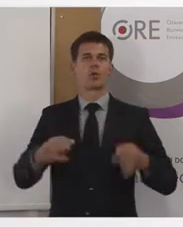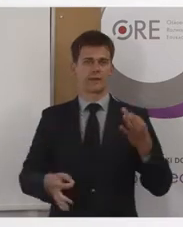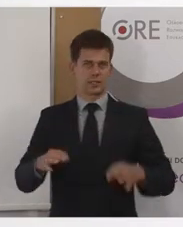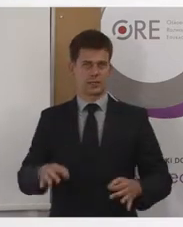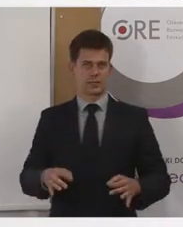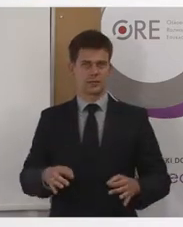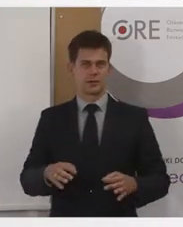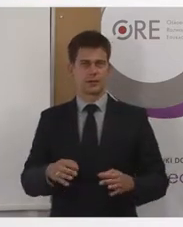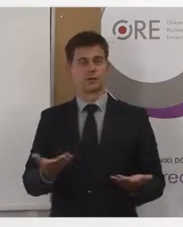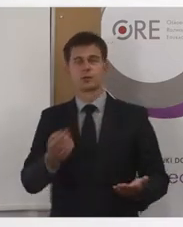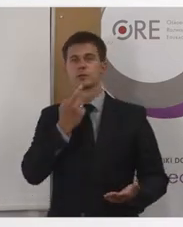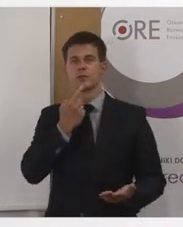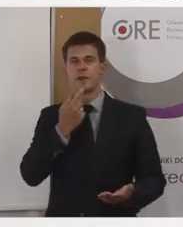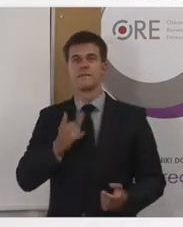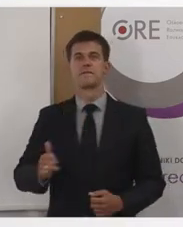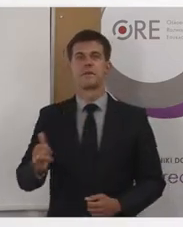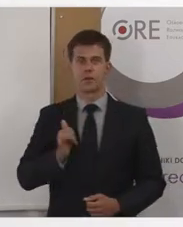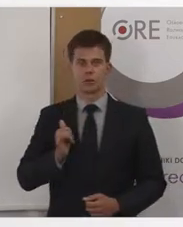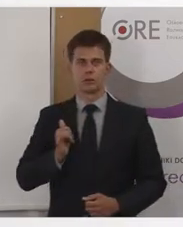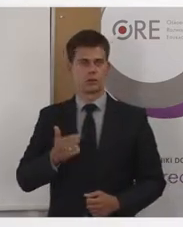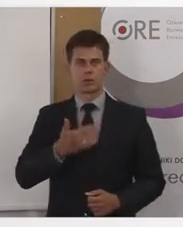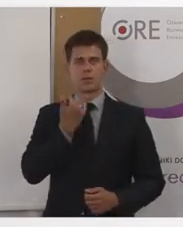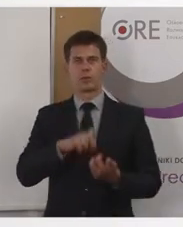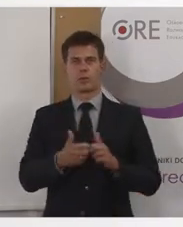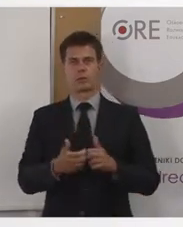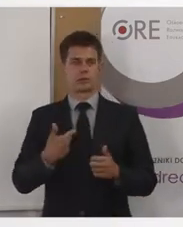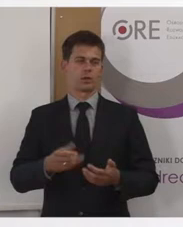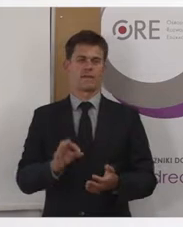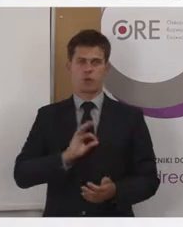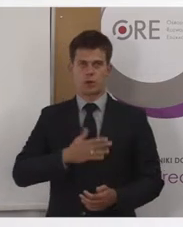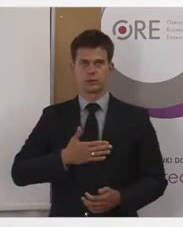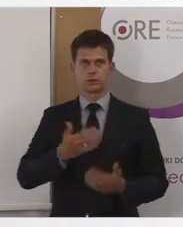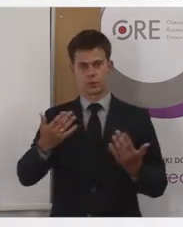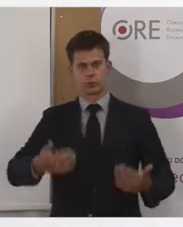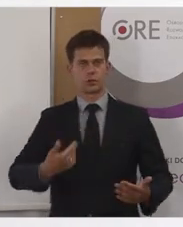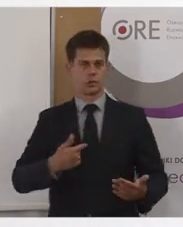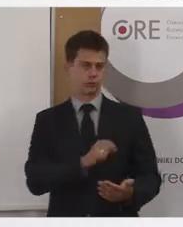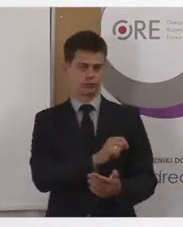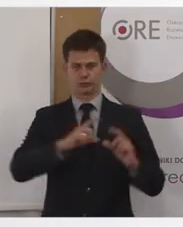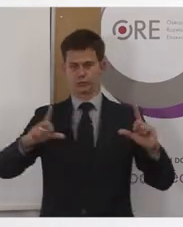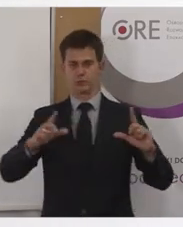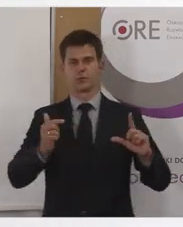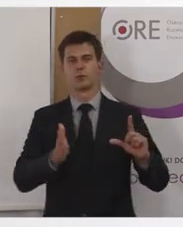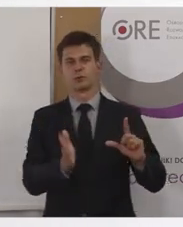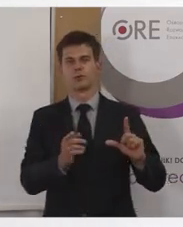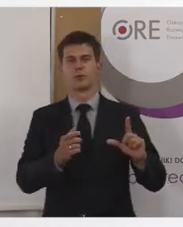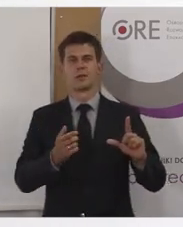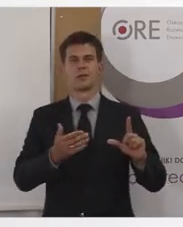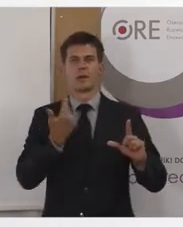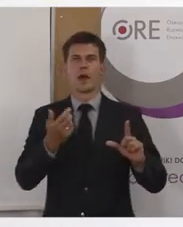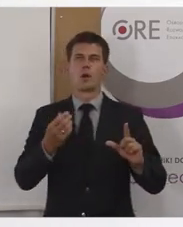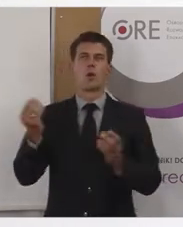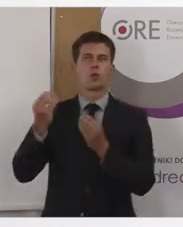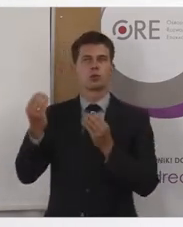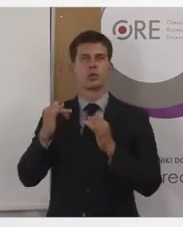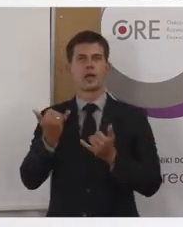Oczywiście wygodny, czyli tak, że zasiadamy i bez większych, powiedzmy, zapoznawania się z jakimiś wielkimi instrukcjami obsługi, od razu możemy z niego